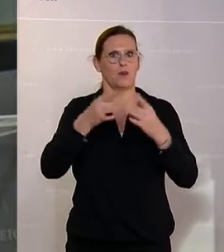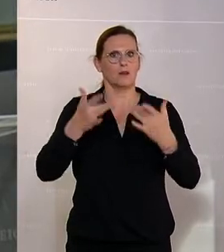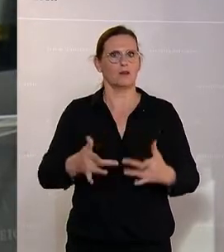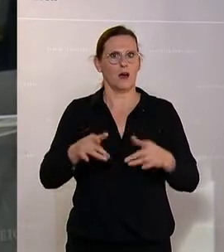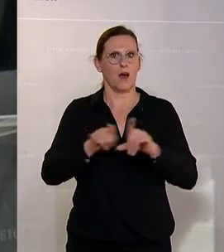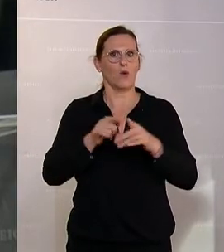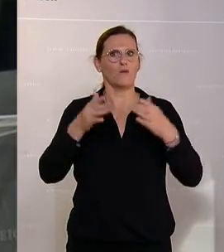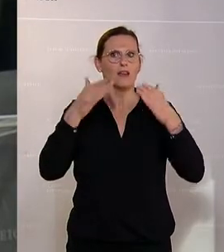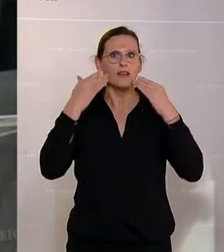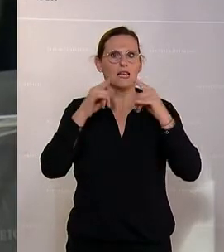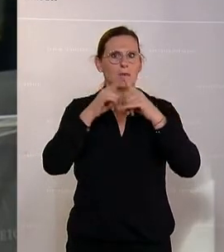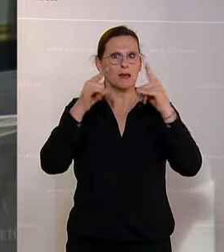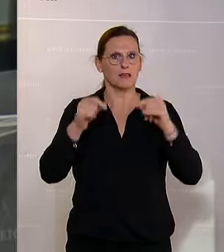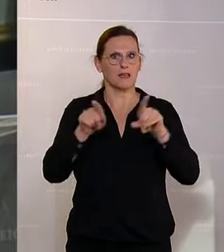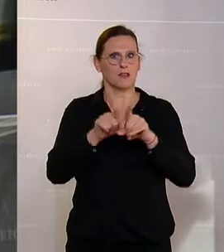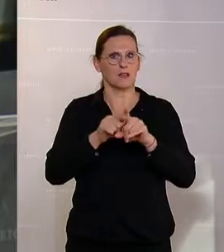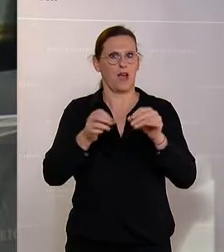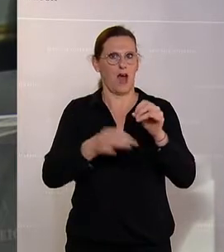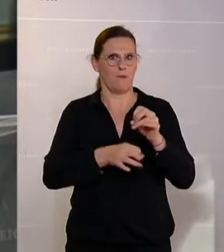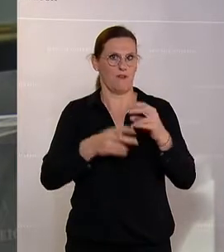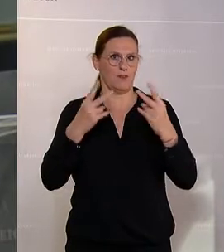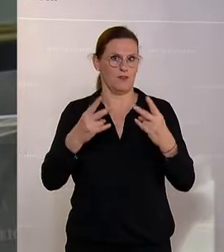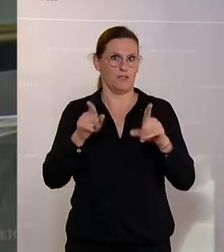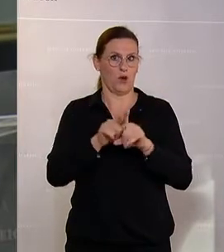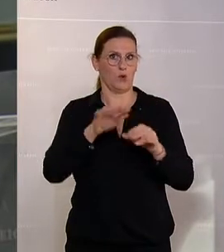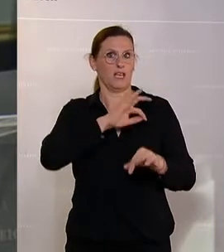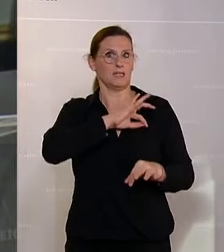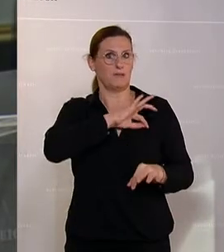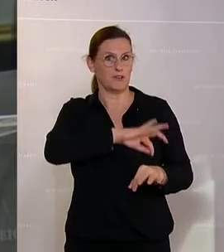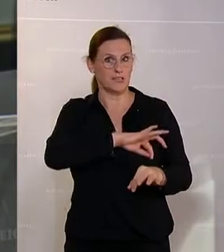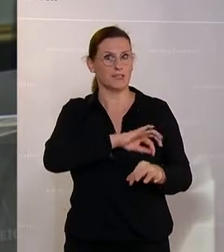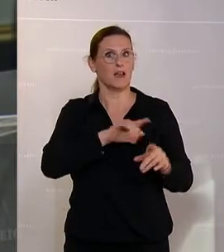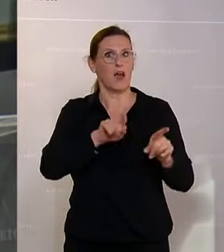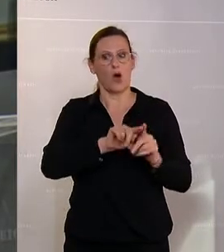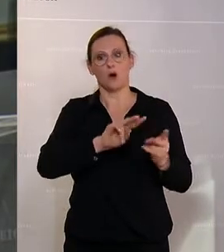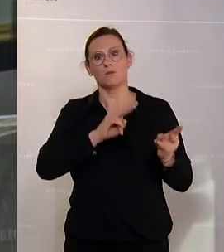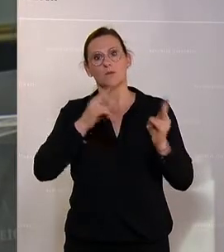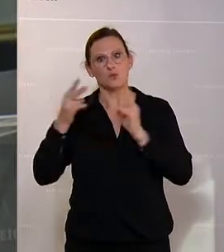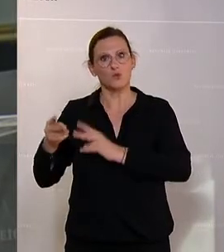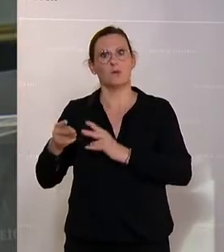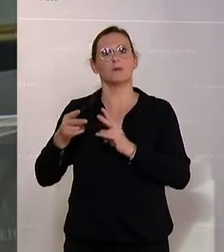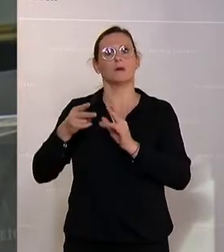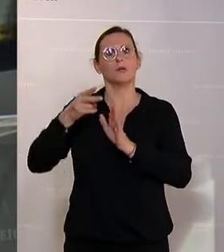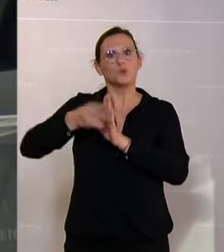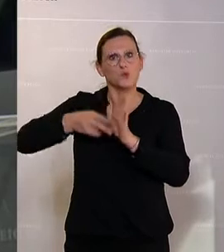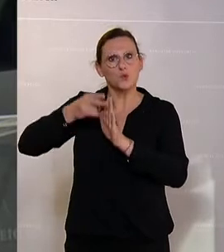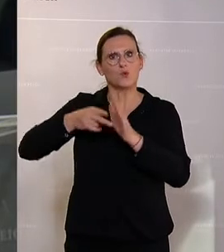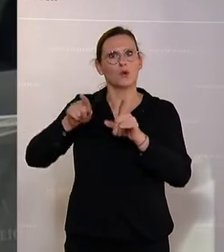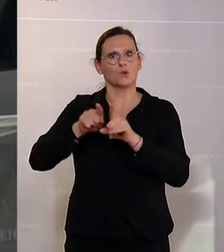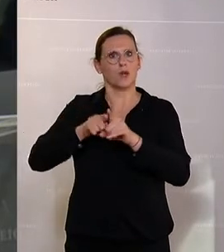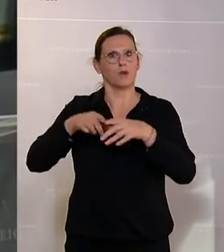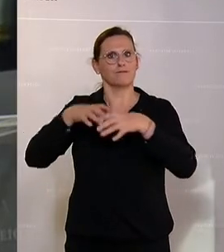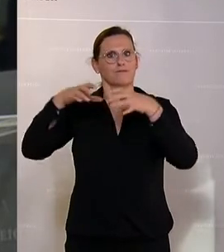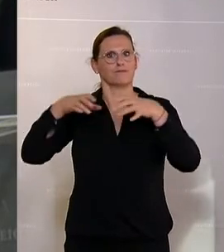für die Abfälle, denn auch die sind jetzt verpflichtet, mit dem Zug zu fahren. Und das bedeutet, wir reduzieren hier CO2